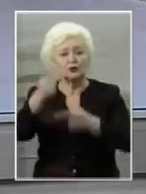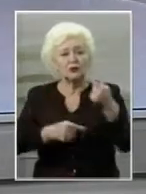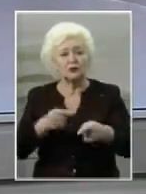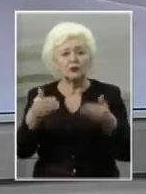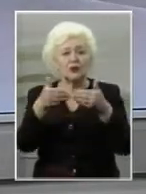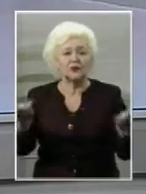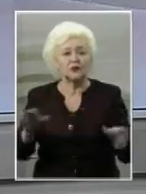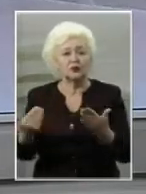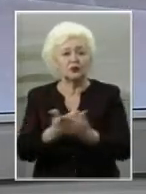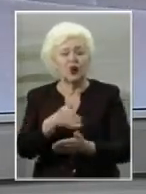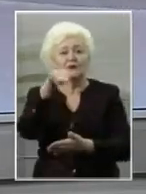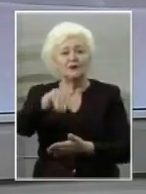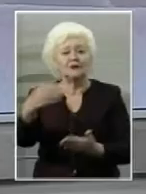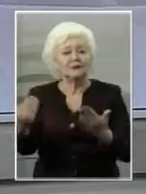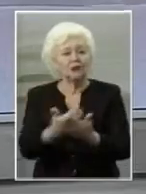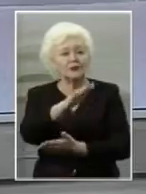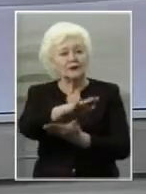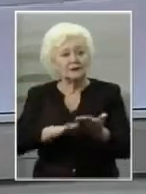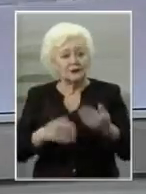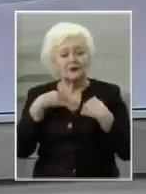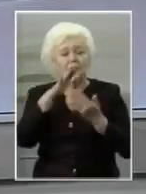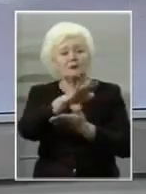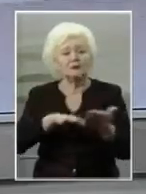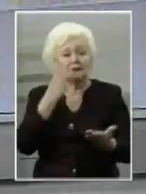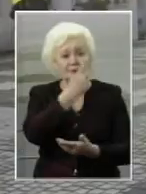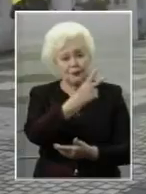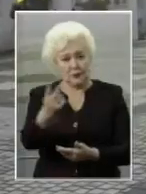новин. А Таврійські новини тривають і далі ви побачите.